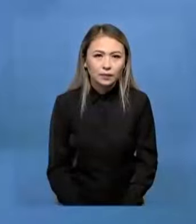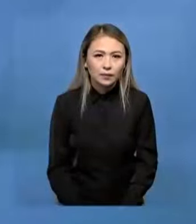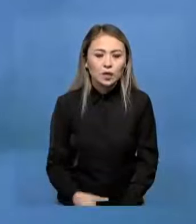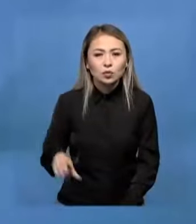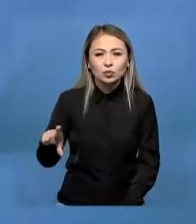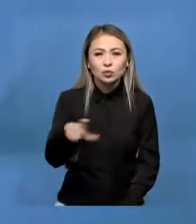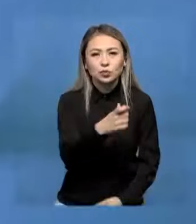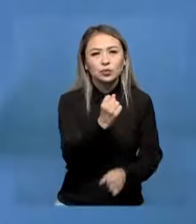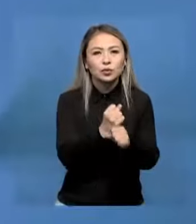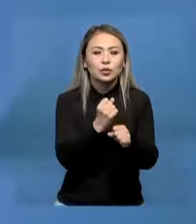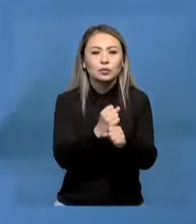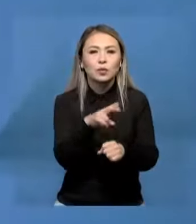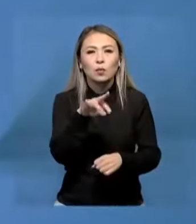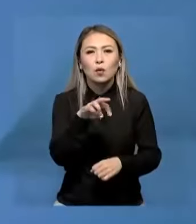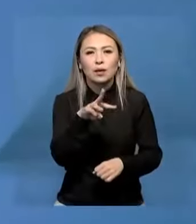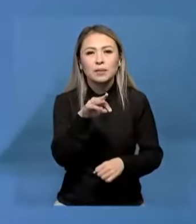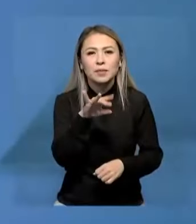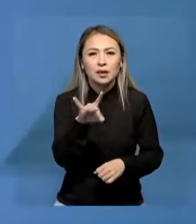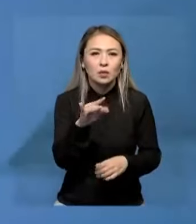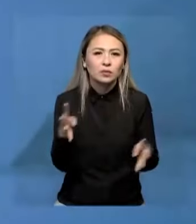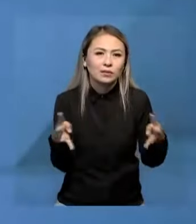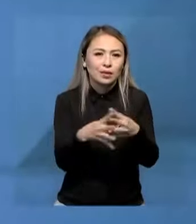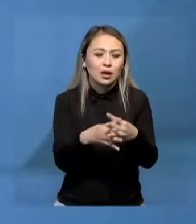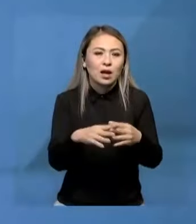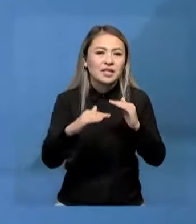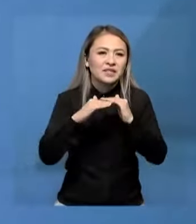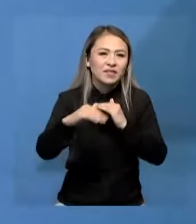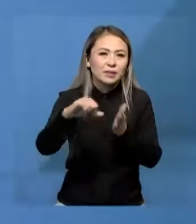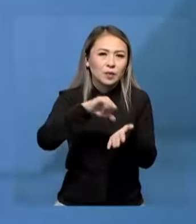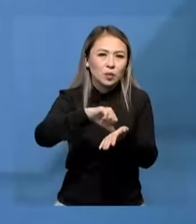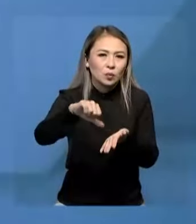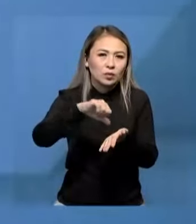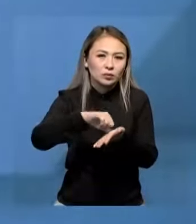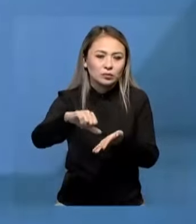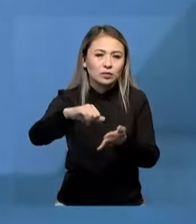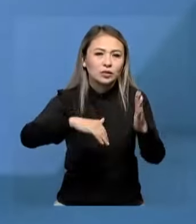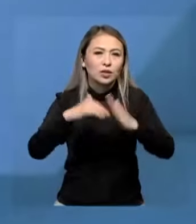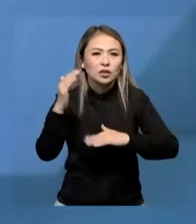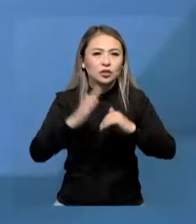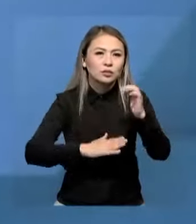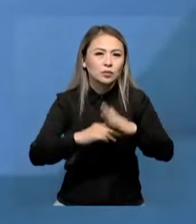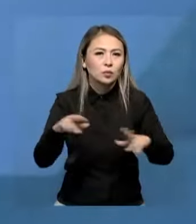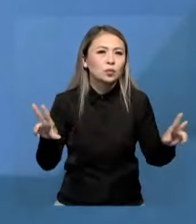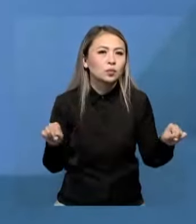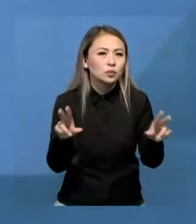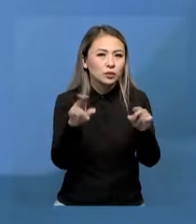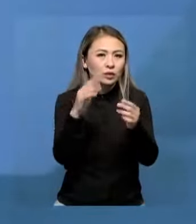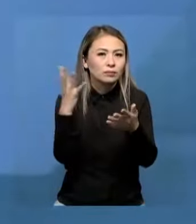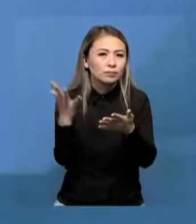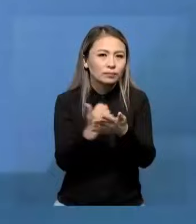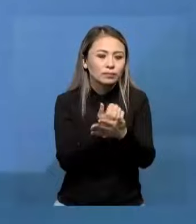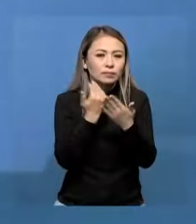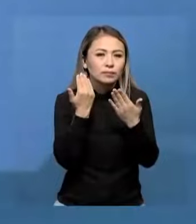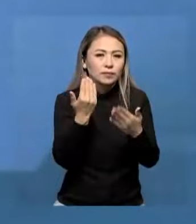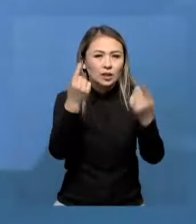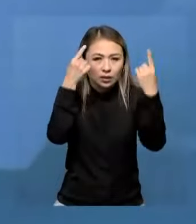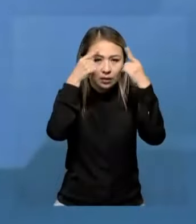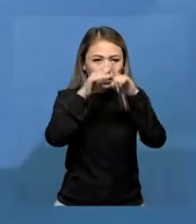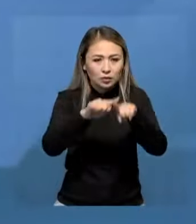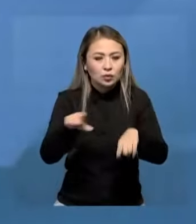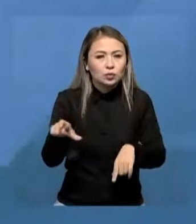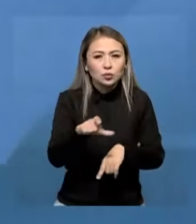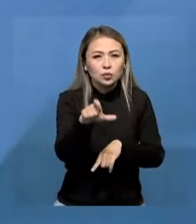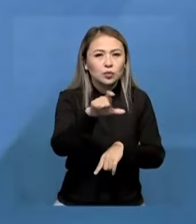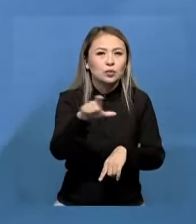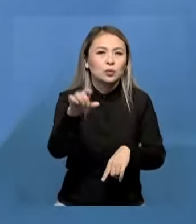Жол құрылысына құрамында полимер қосындылар бар асфальт бидон қолдан өтен жевесі сәт төтті. Жүргілген сынақ нәтижесінде